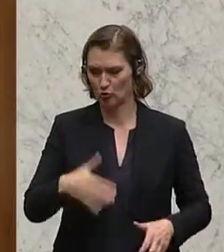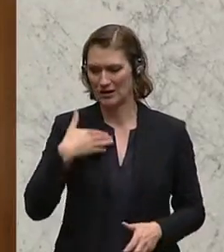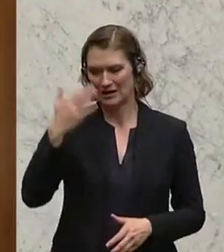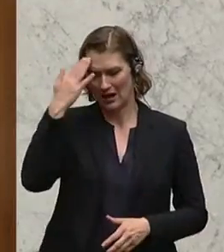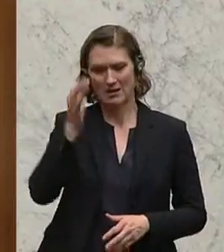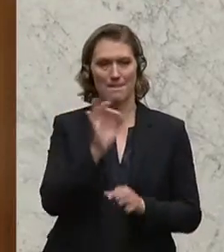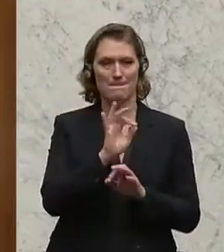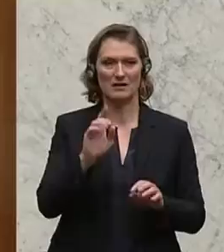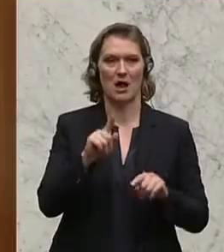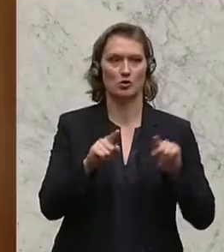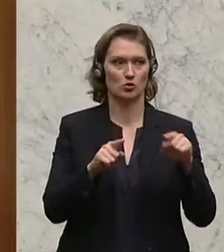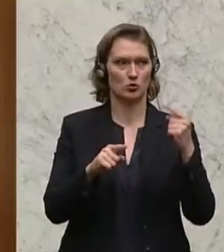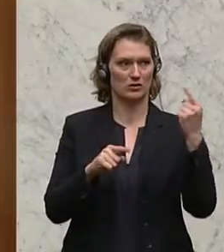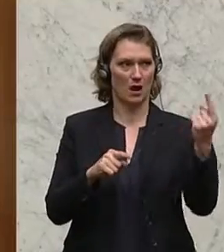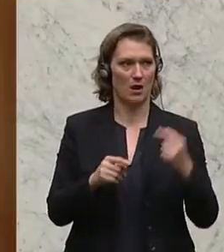besser wie Sie.